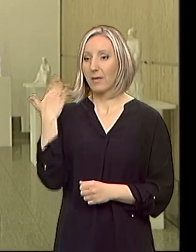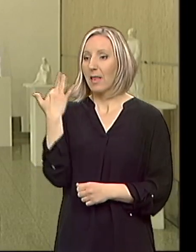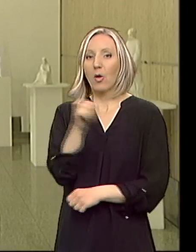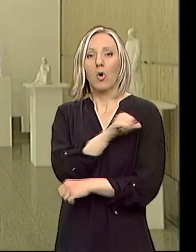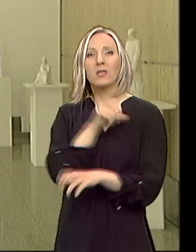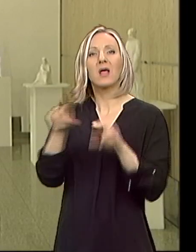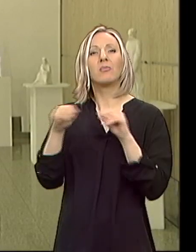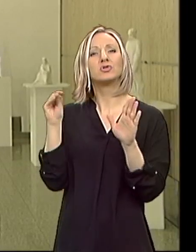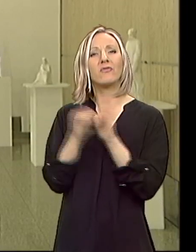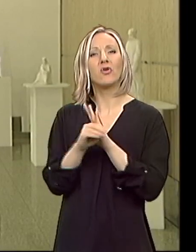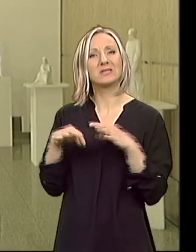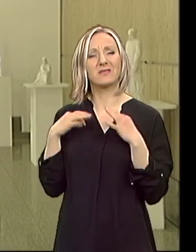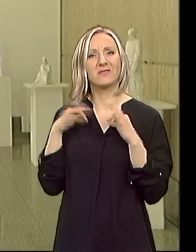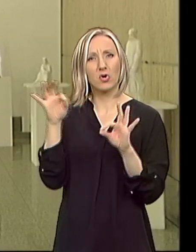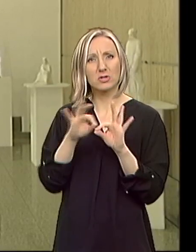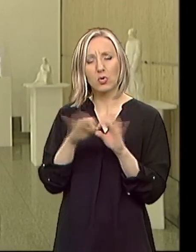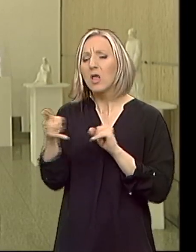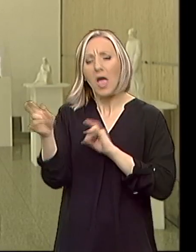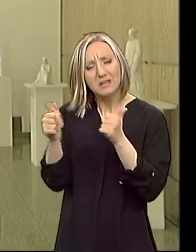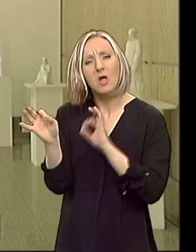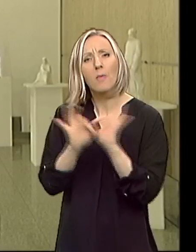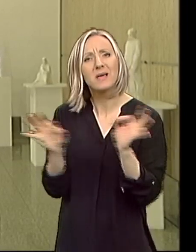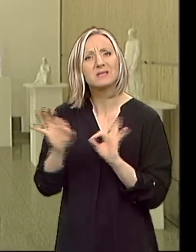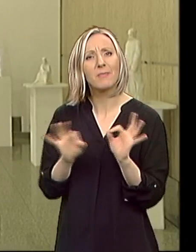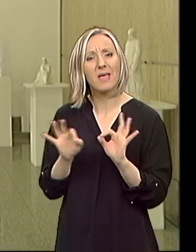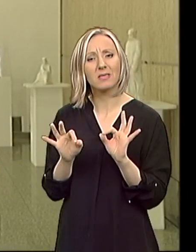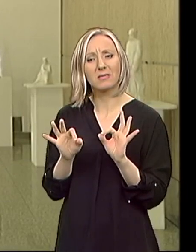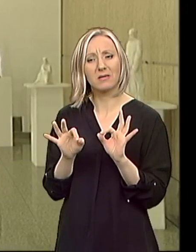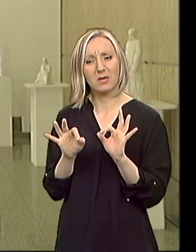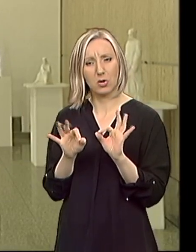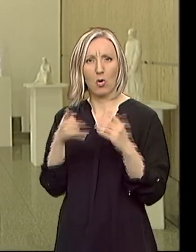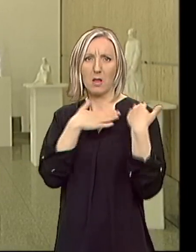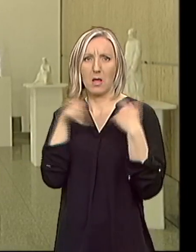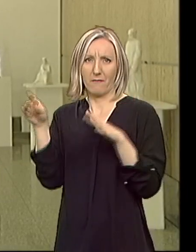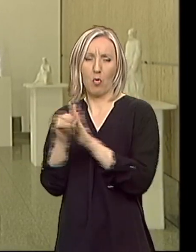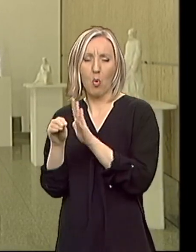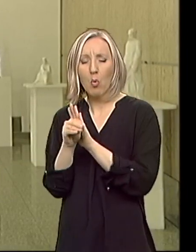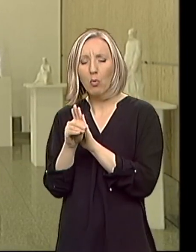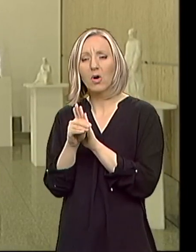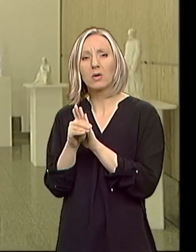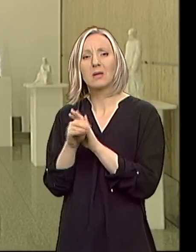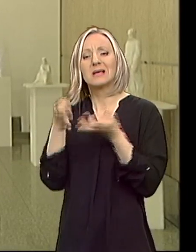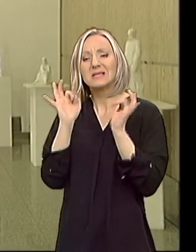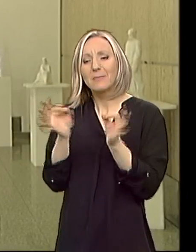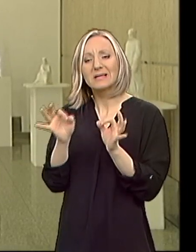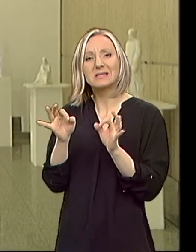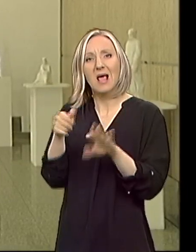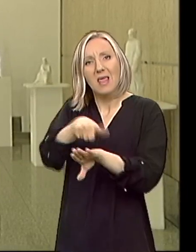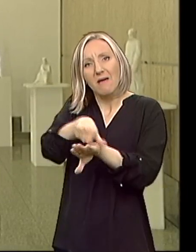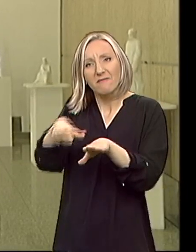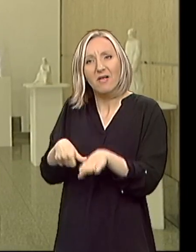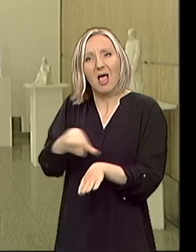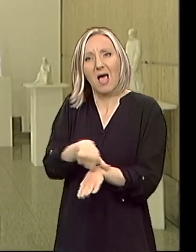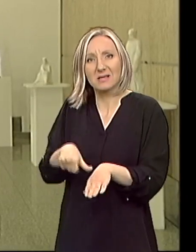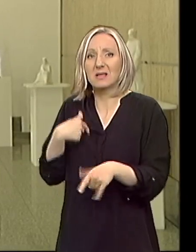zdravstvene osiguranje obezbedio na teret tog fonda specijalne flastere koje mi